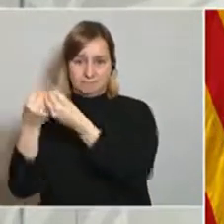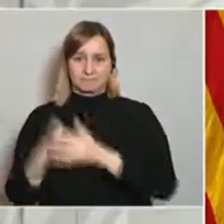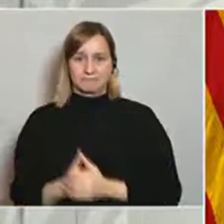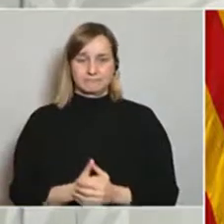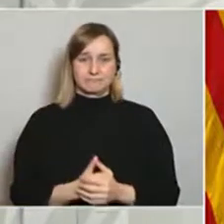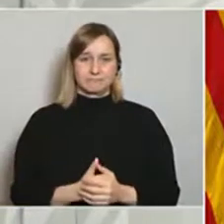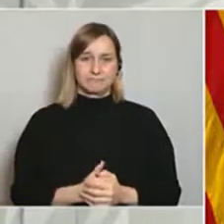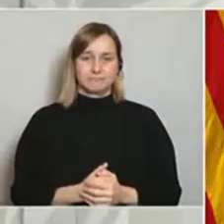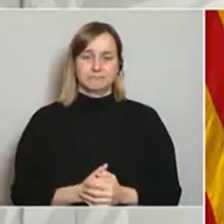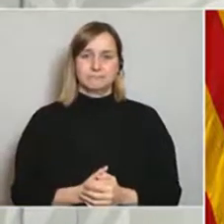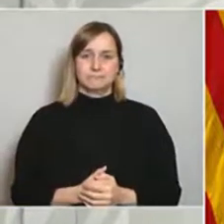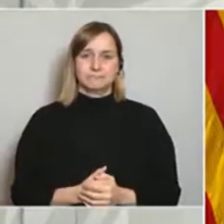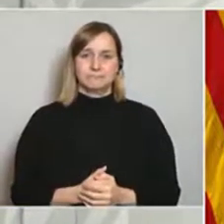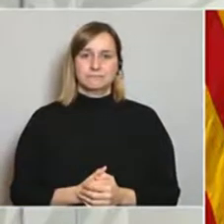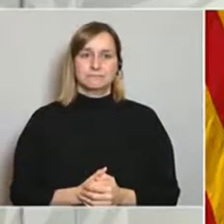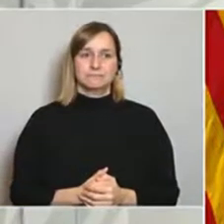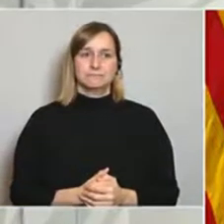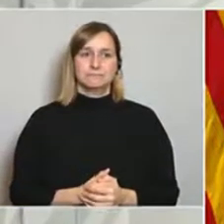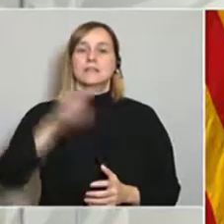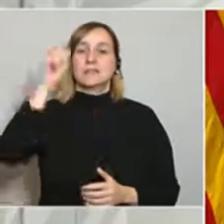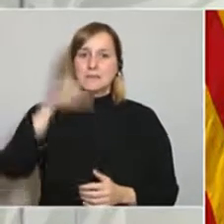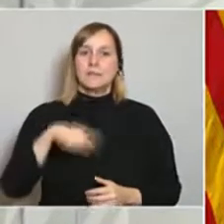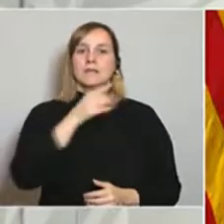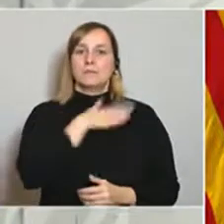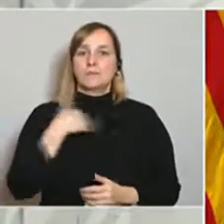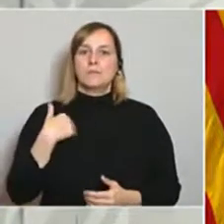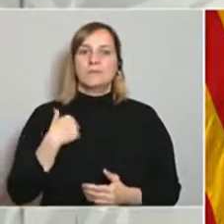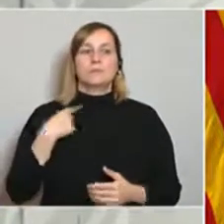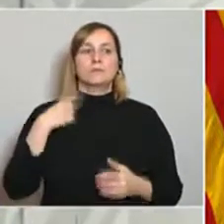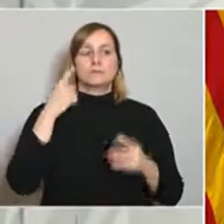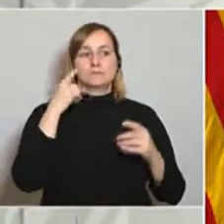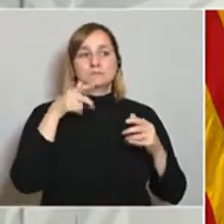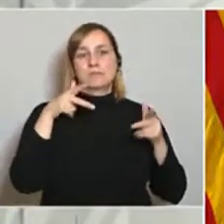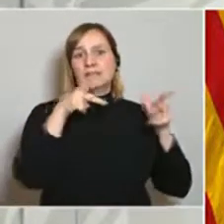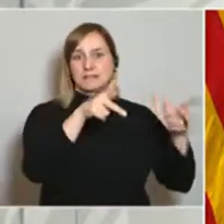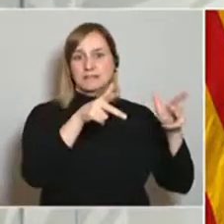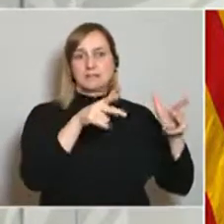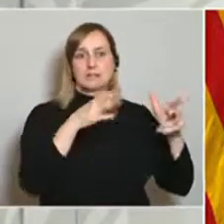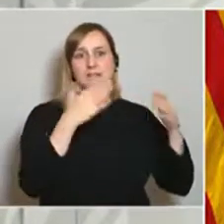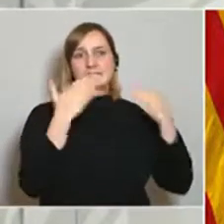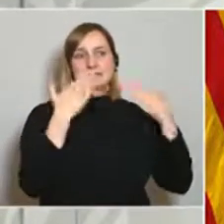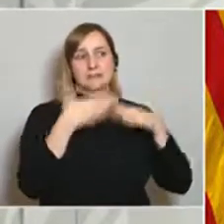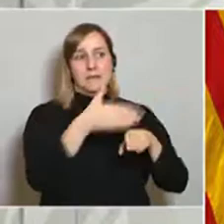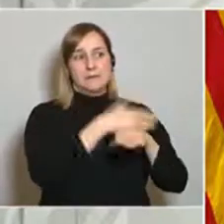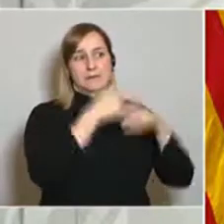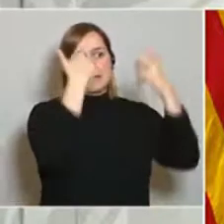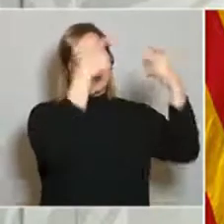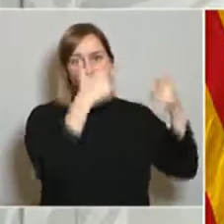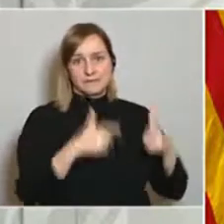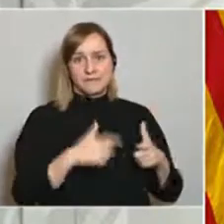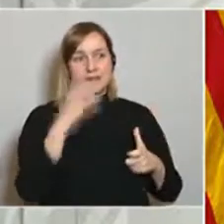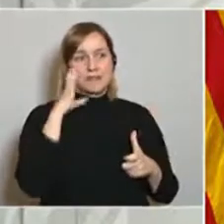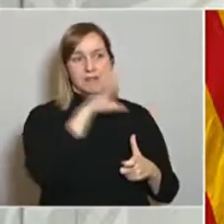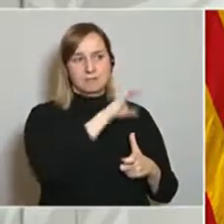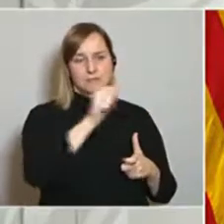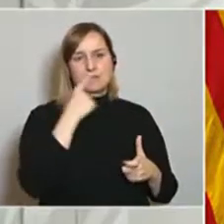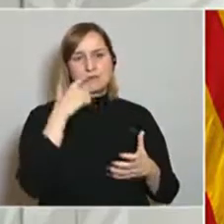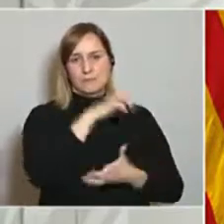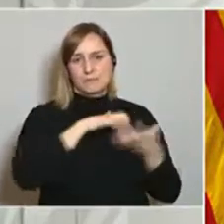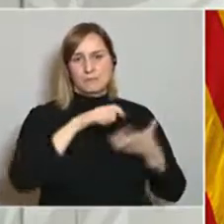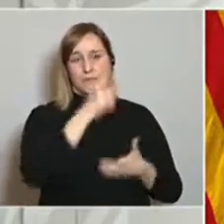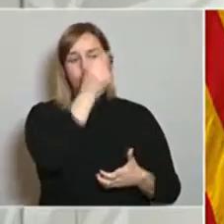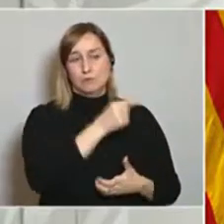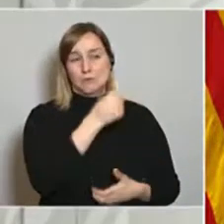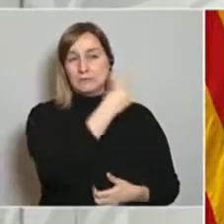pogut fer intervencions i atendre molt aquestes residències classificades amb diagnosi de complexitat, que són 122